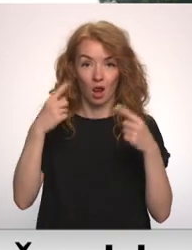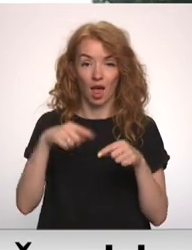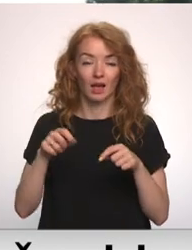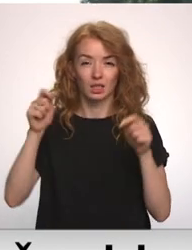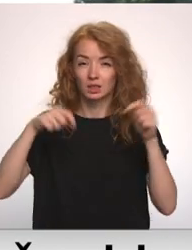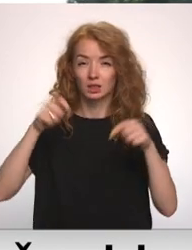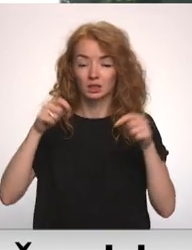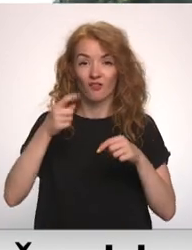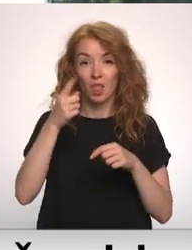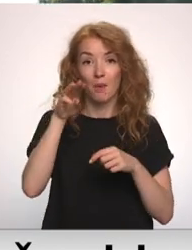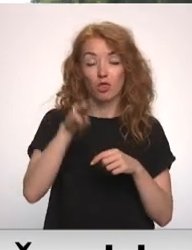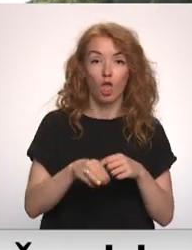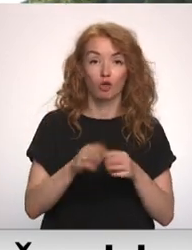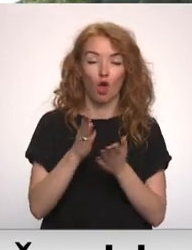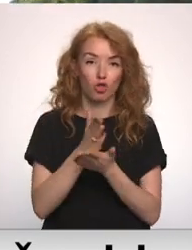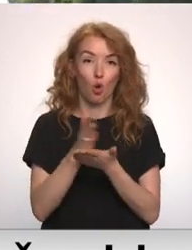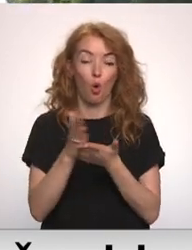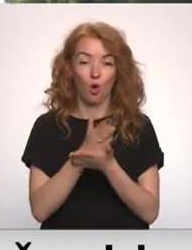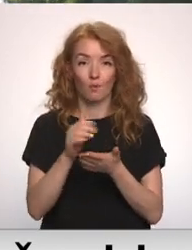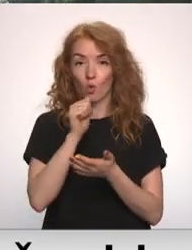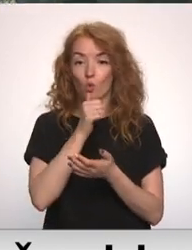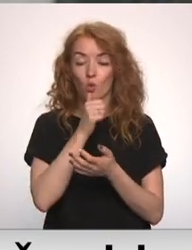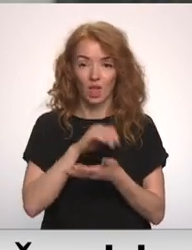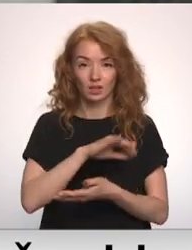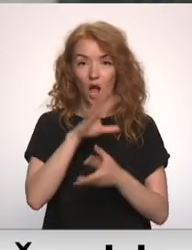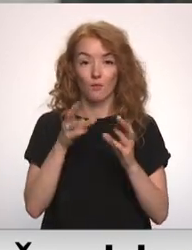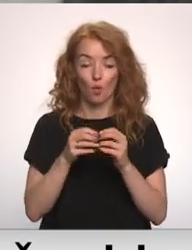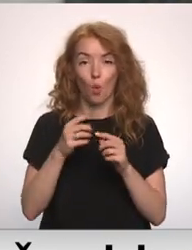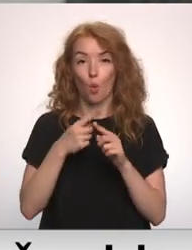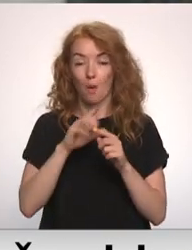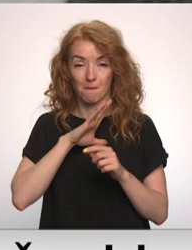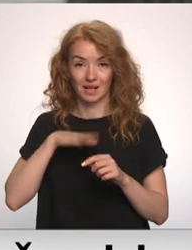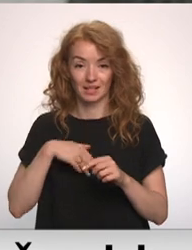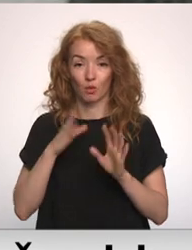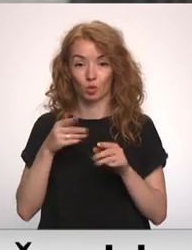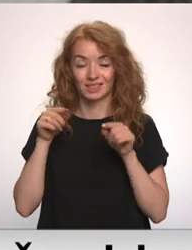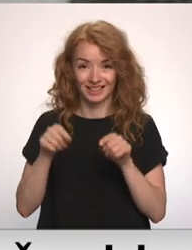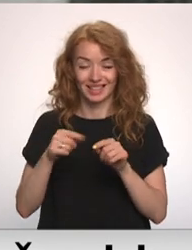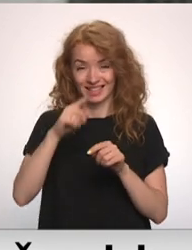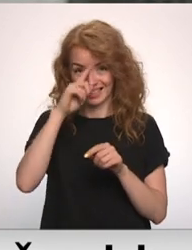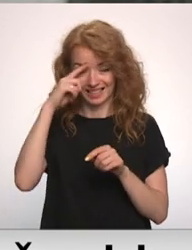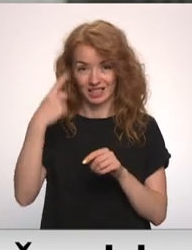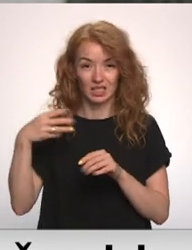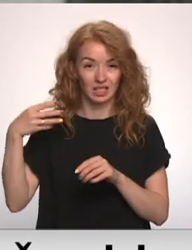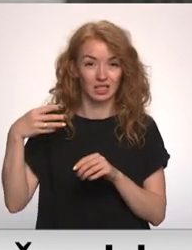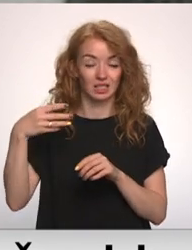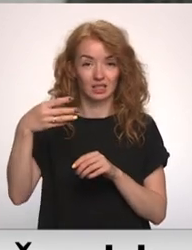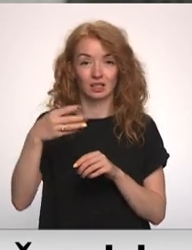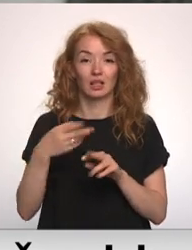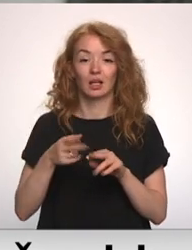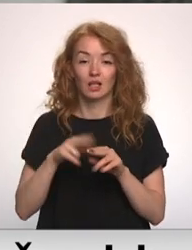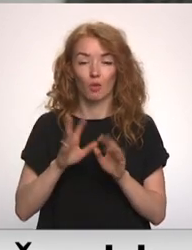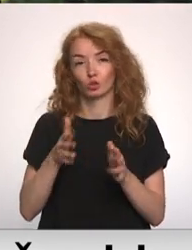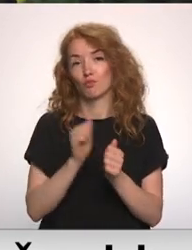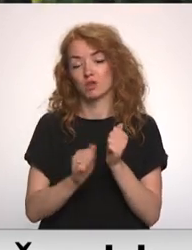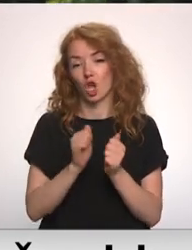nolīst mēneša normas un tam līdzīgi ūdens apjomi. Pēc tam sekos šādi ļoti lieli karstu un viļņi, jo šī gadījuma